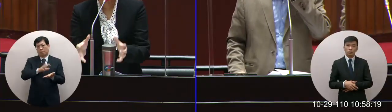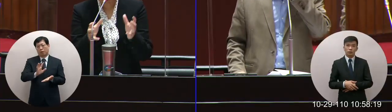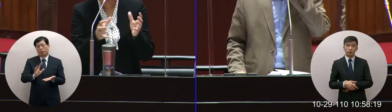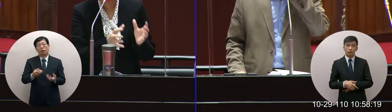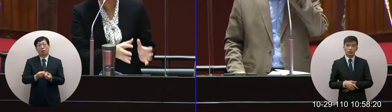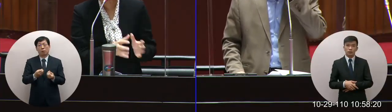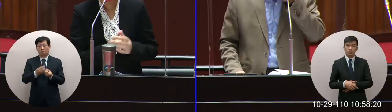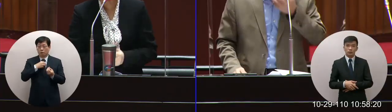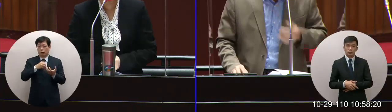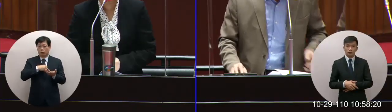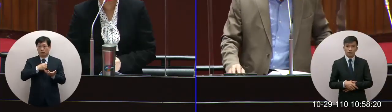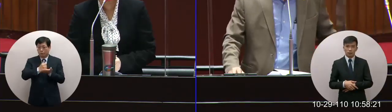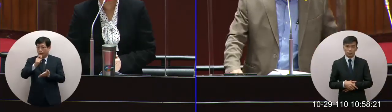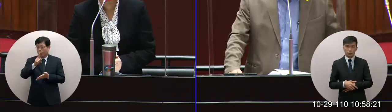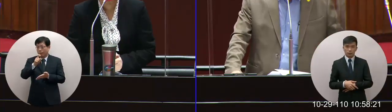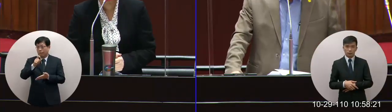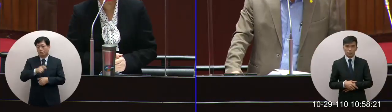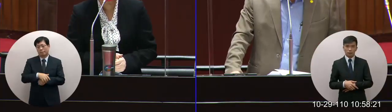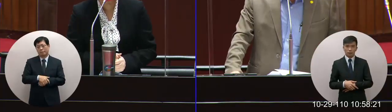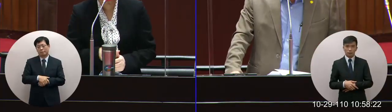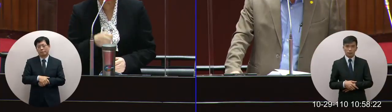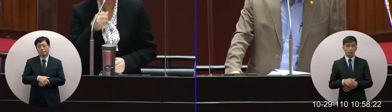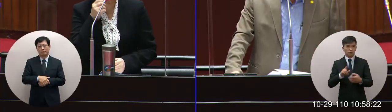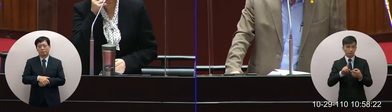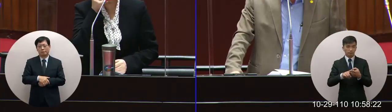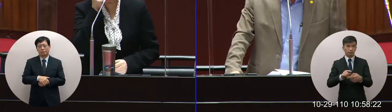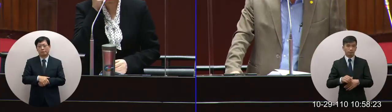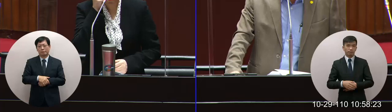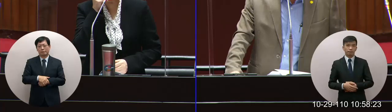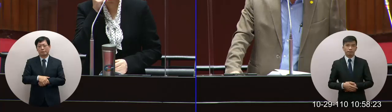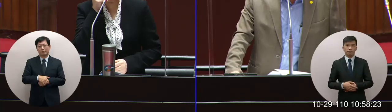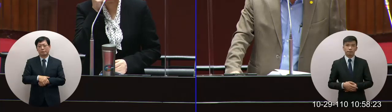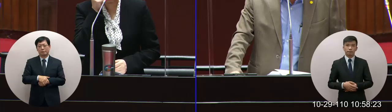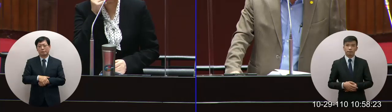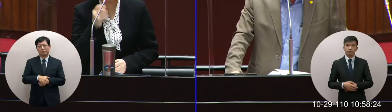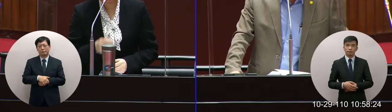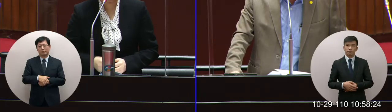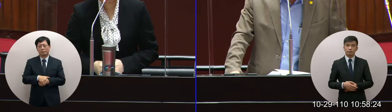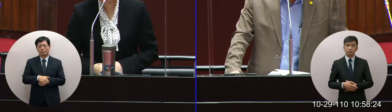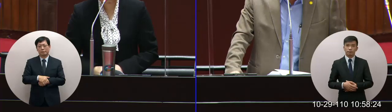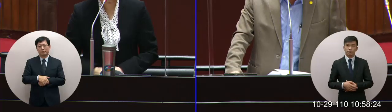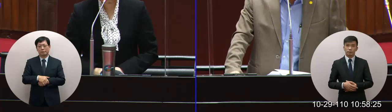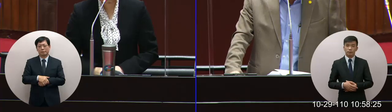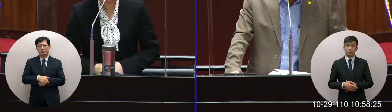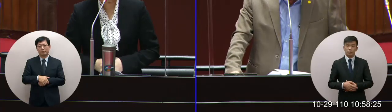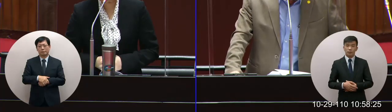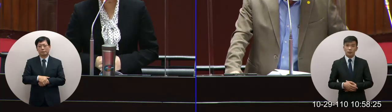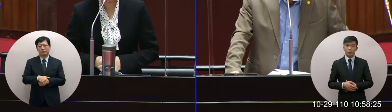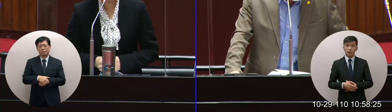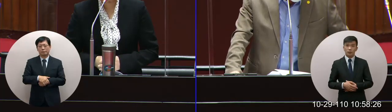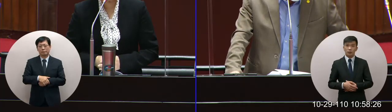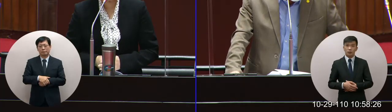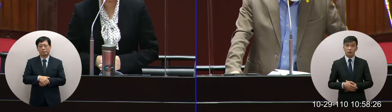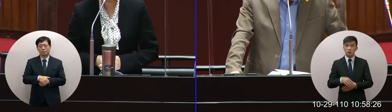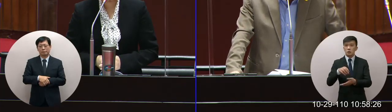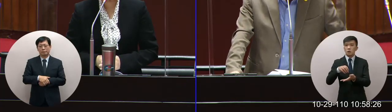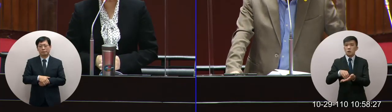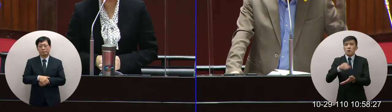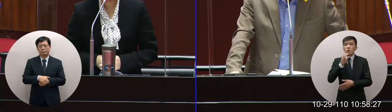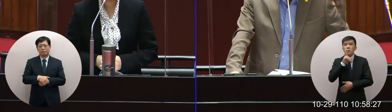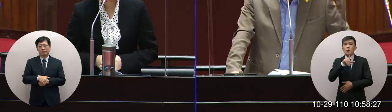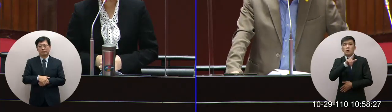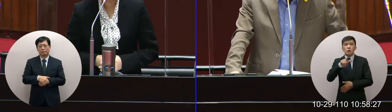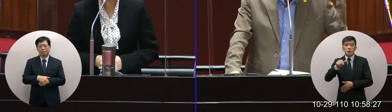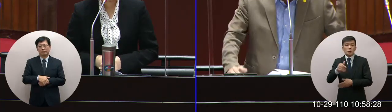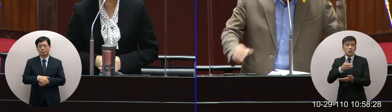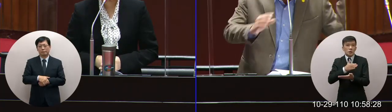我們連拿出來都還沒有拿出來對那所以我們沒有能力處理沒有能力處